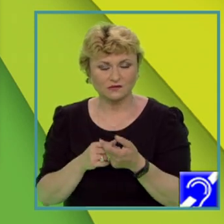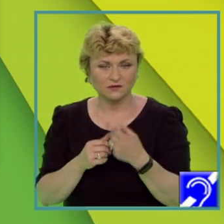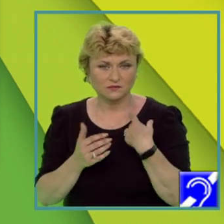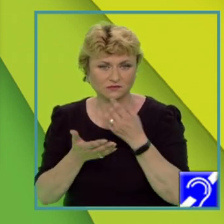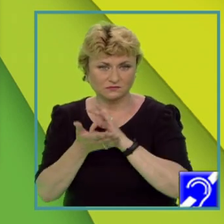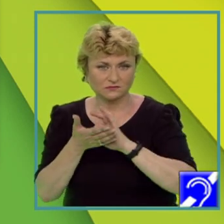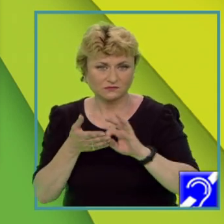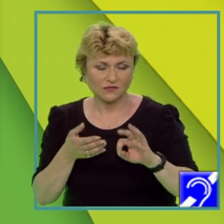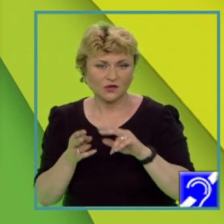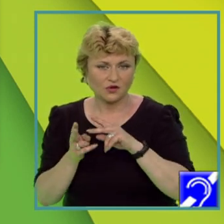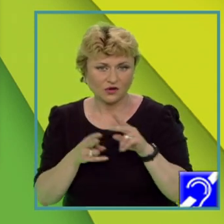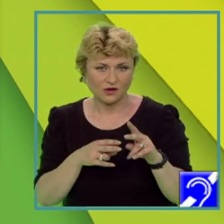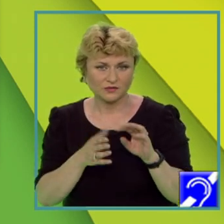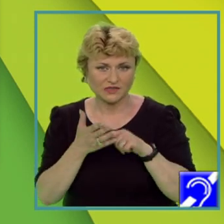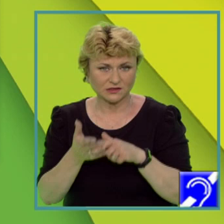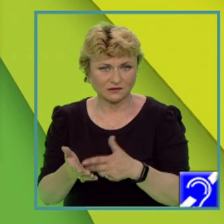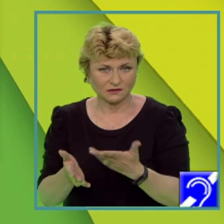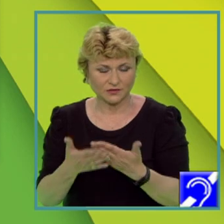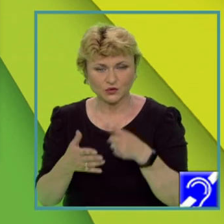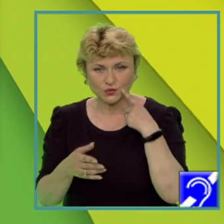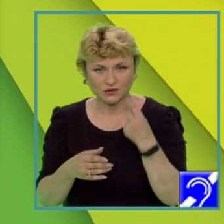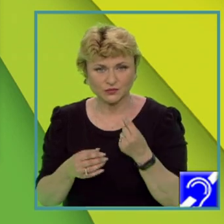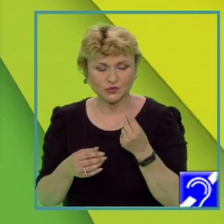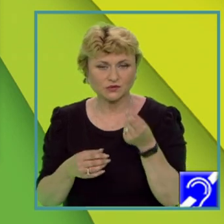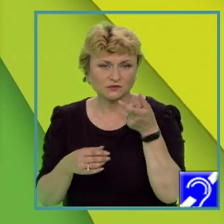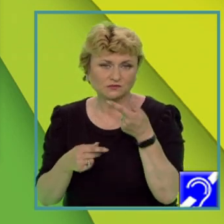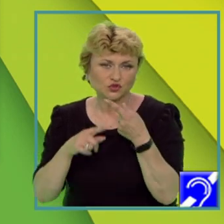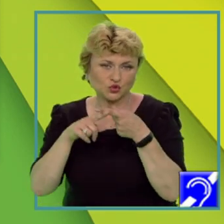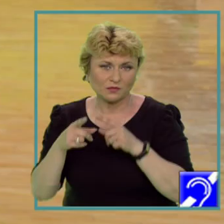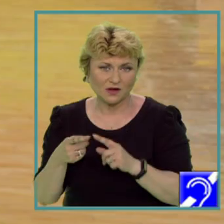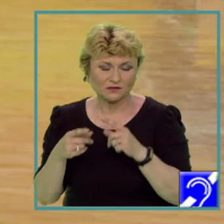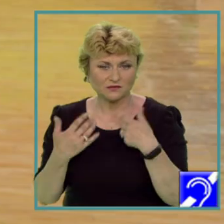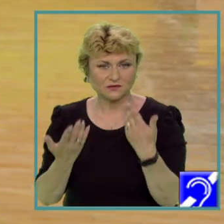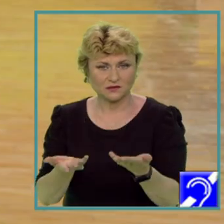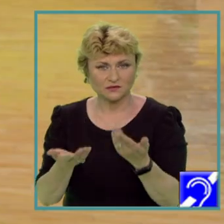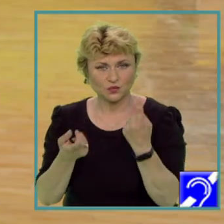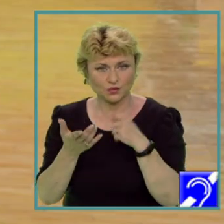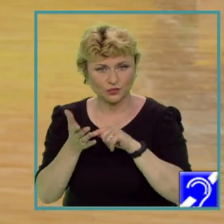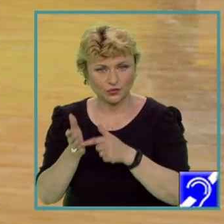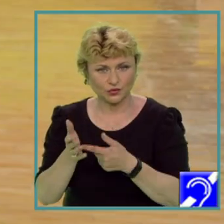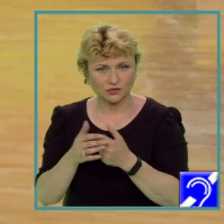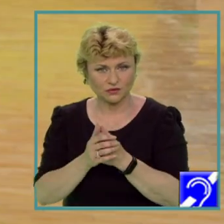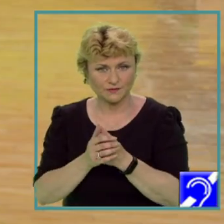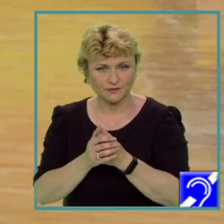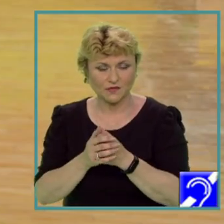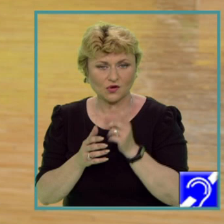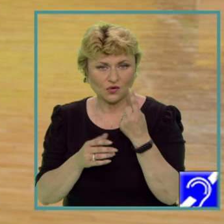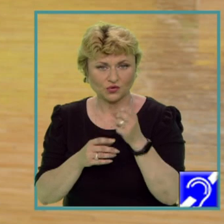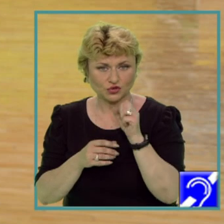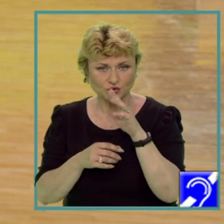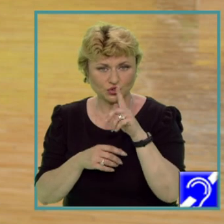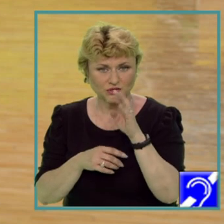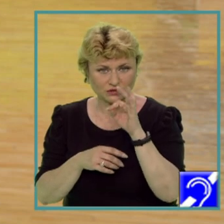corect prezentată, pentru un răspuns parțial se acordă un punct. O sugestie legată de modul de